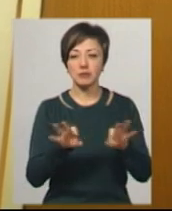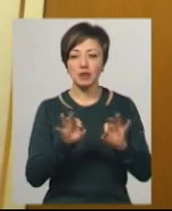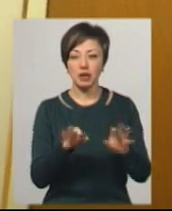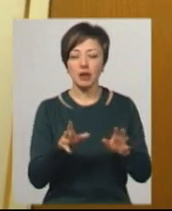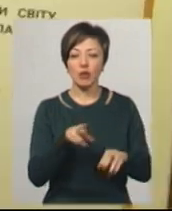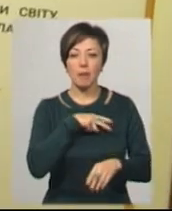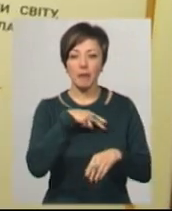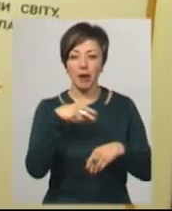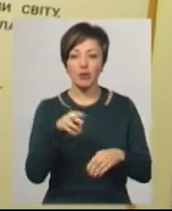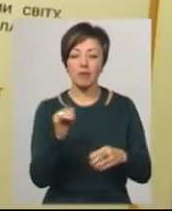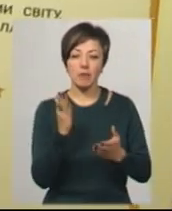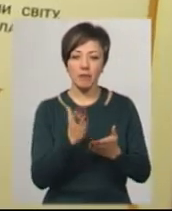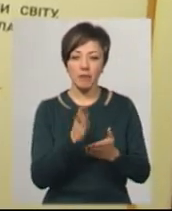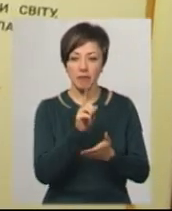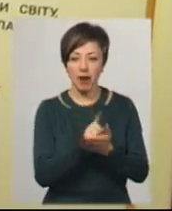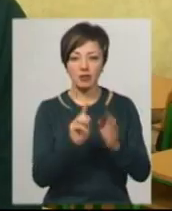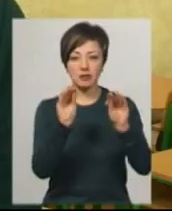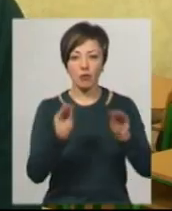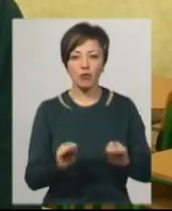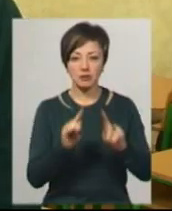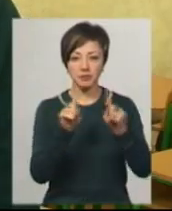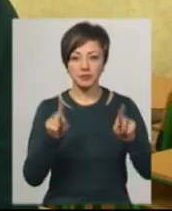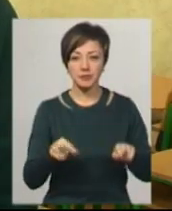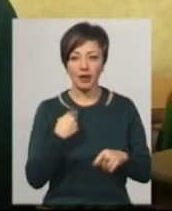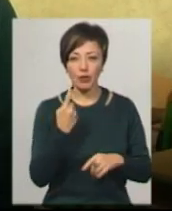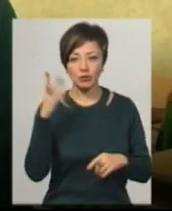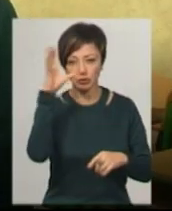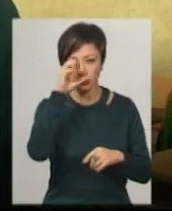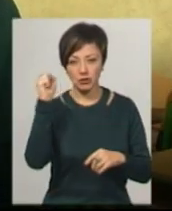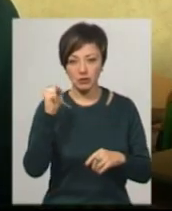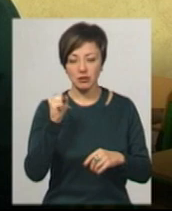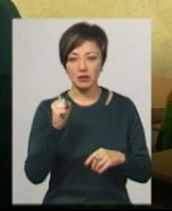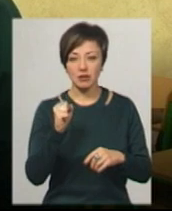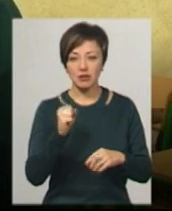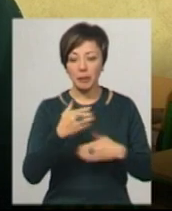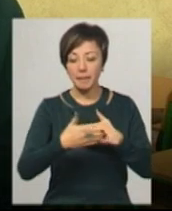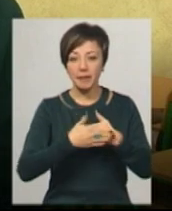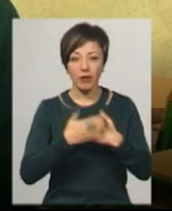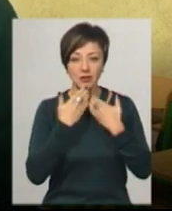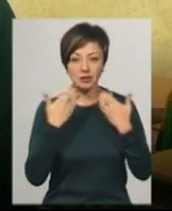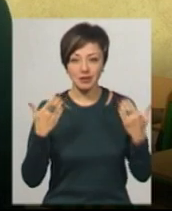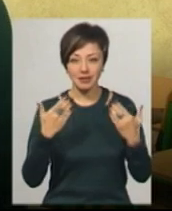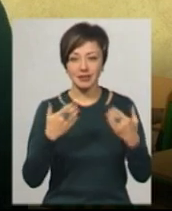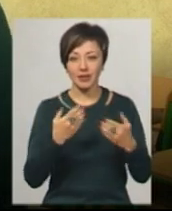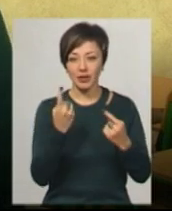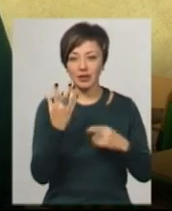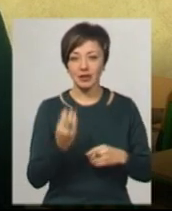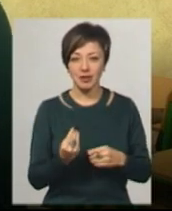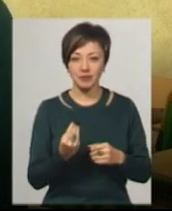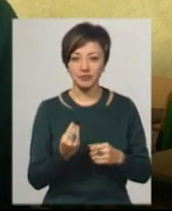номінували на премію і вона має заповнити анкету. Я за одну ніч, дедлайн якраз був за день,